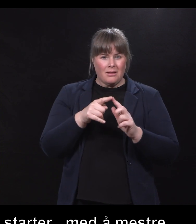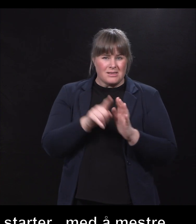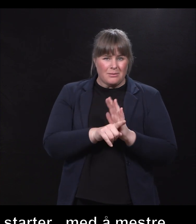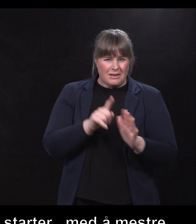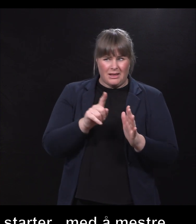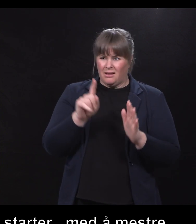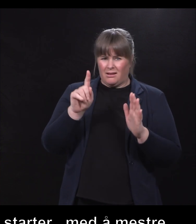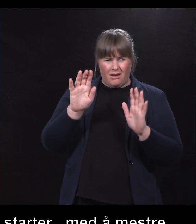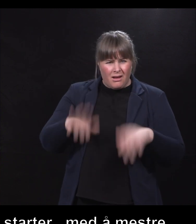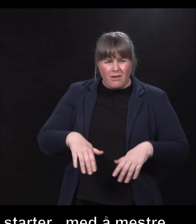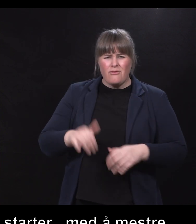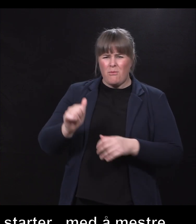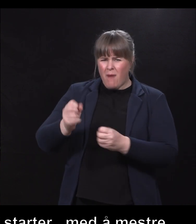sjansen.